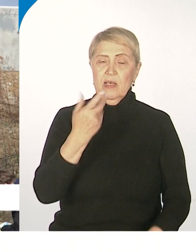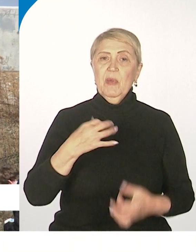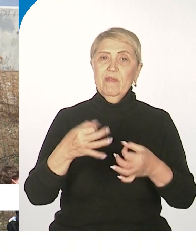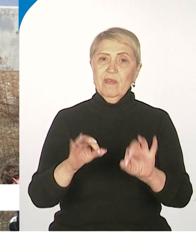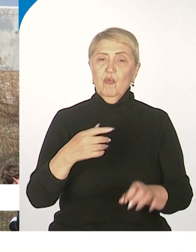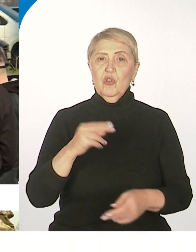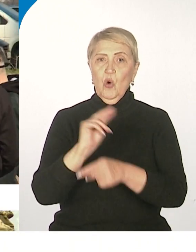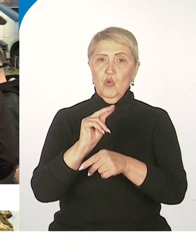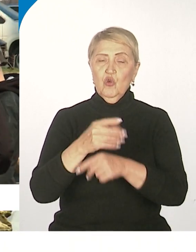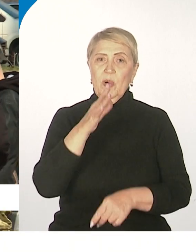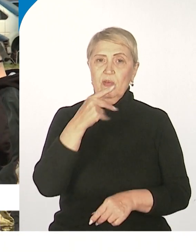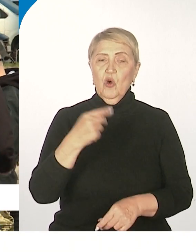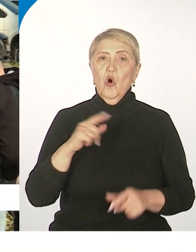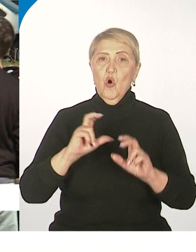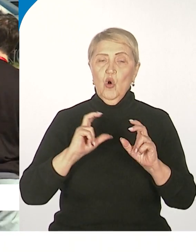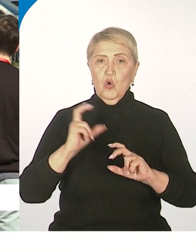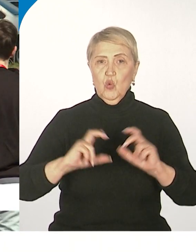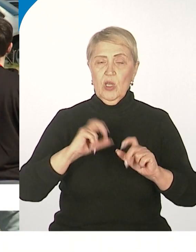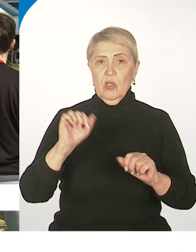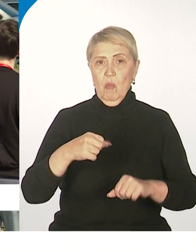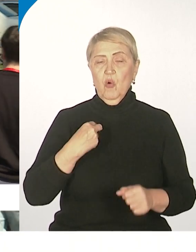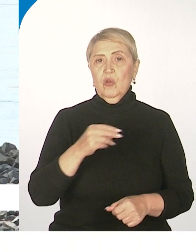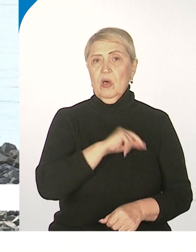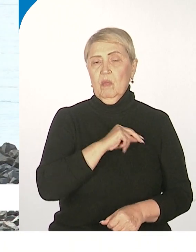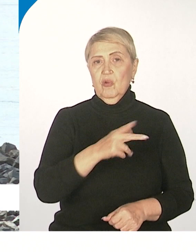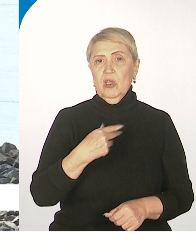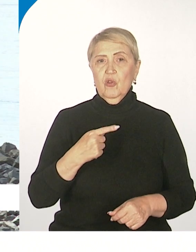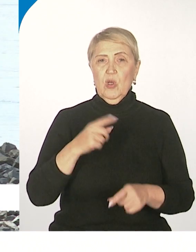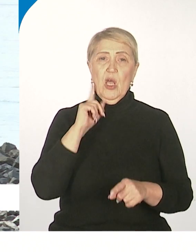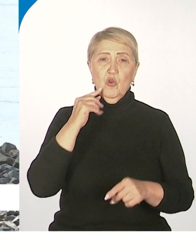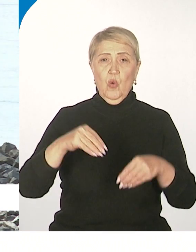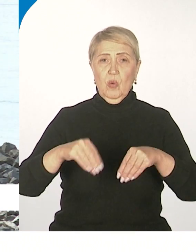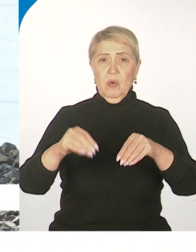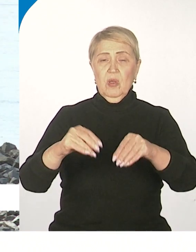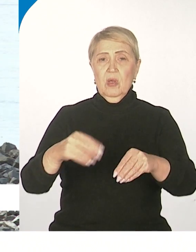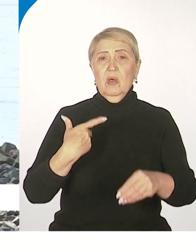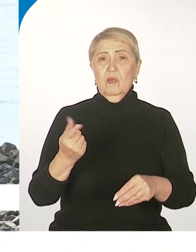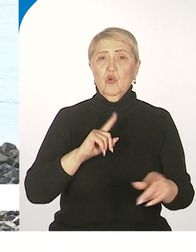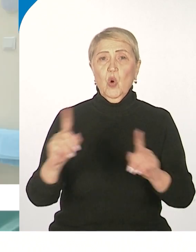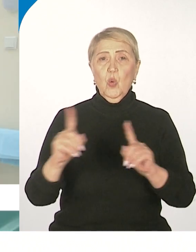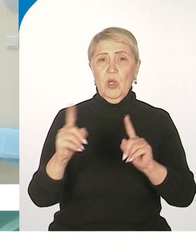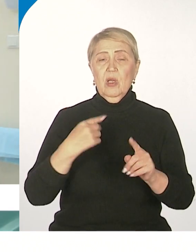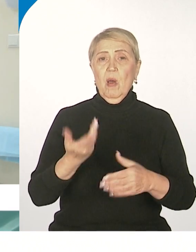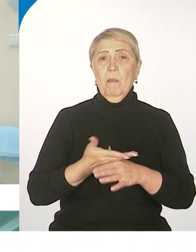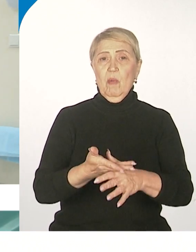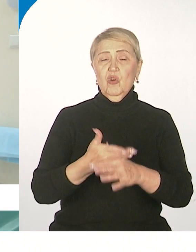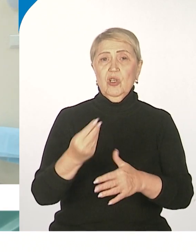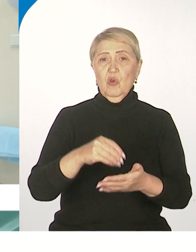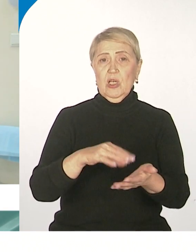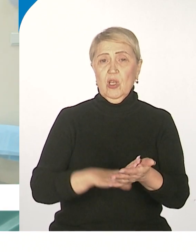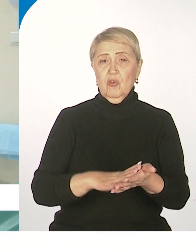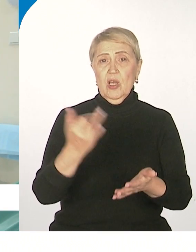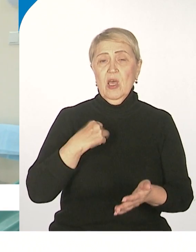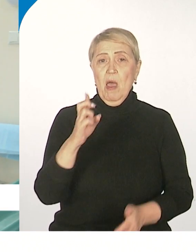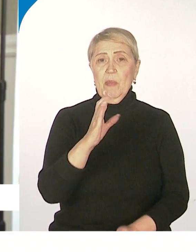от учебы время школьники могут подрабатывать на озеленении города, в сфере благоустройства, курьерами, официантами, помощниками в регистратуре и